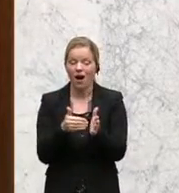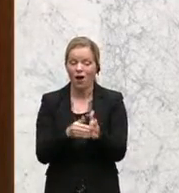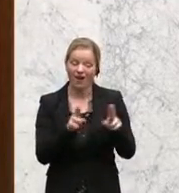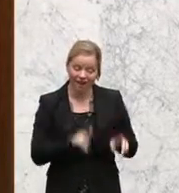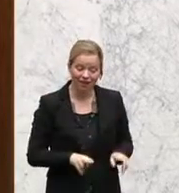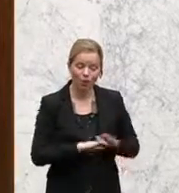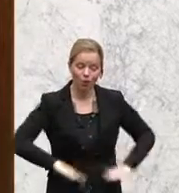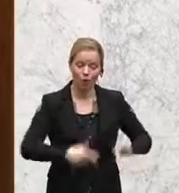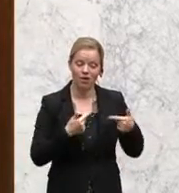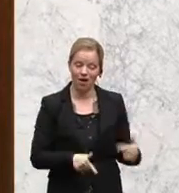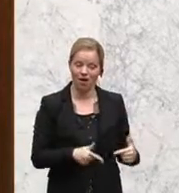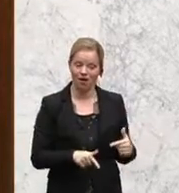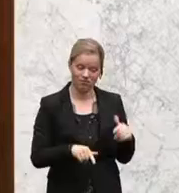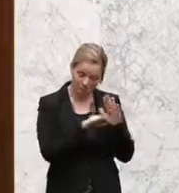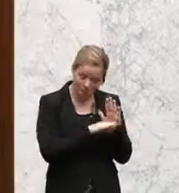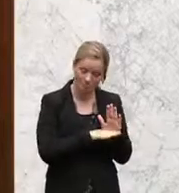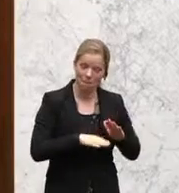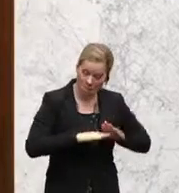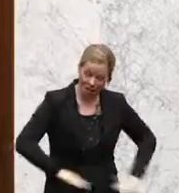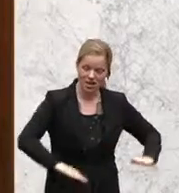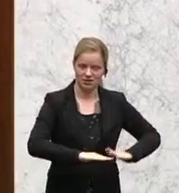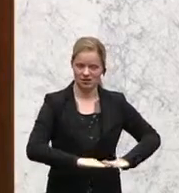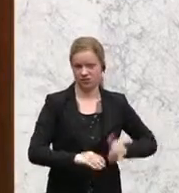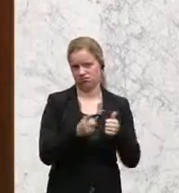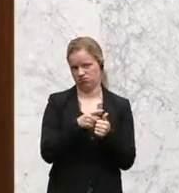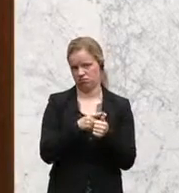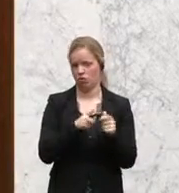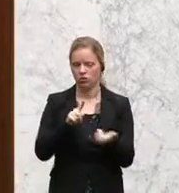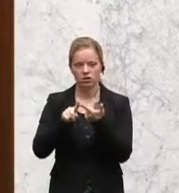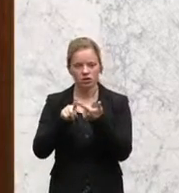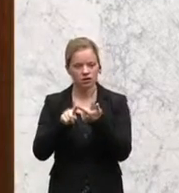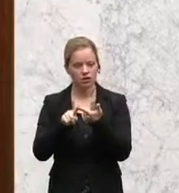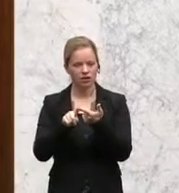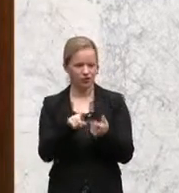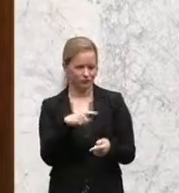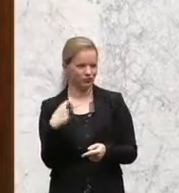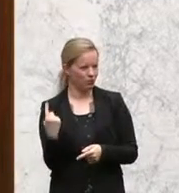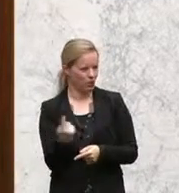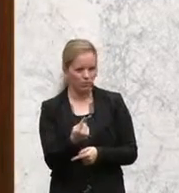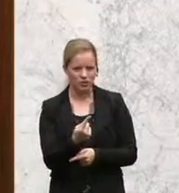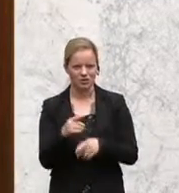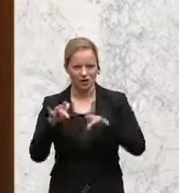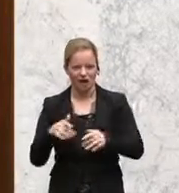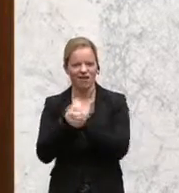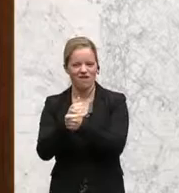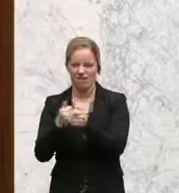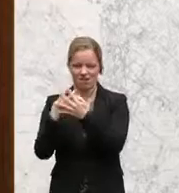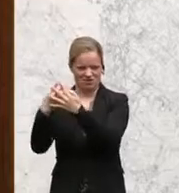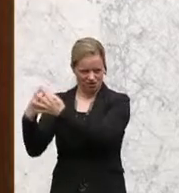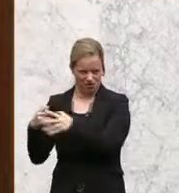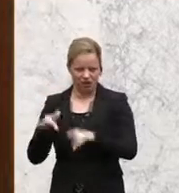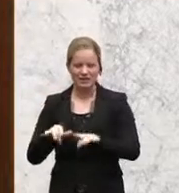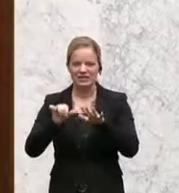Basis dazu. Dazu kommt ein zweites dazu, dass wir in unseren Gefängnissen etwa 46 Prozent